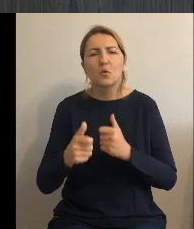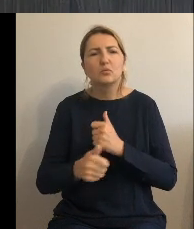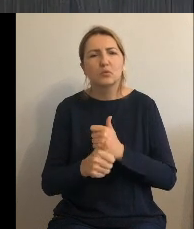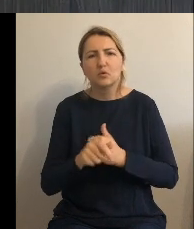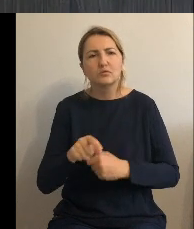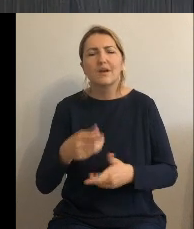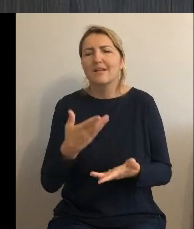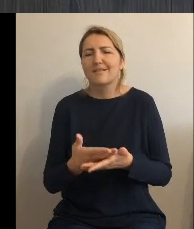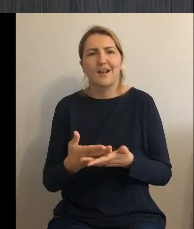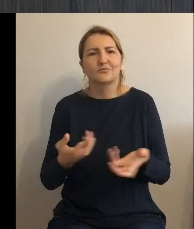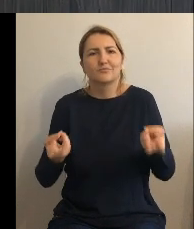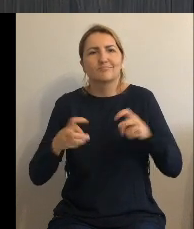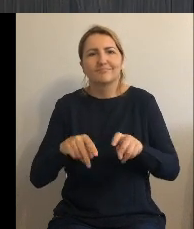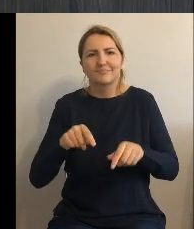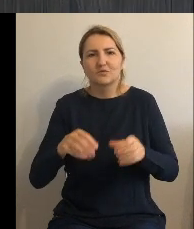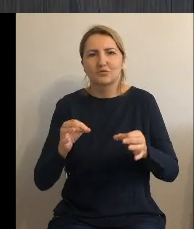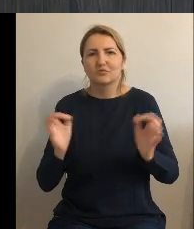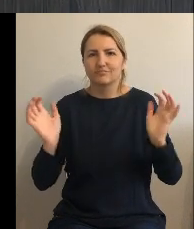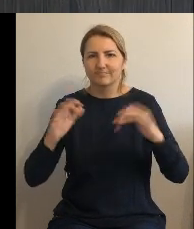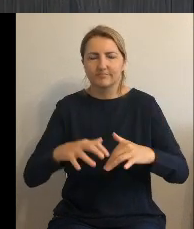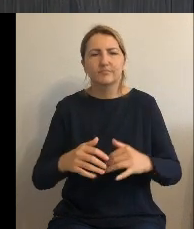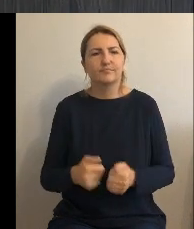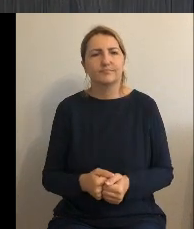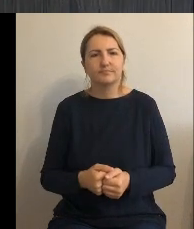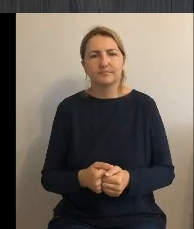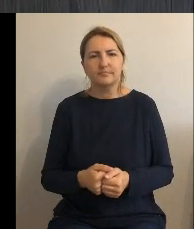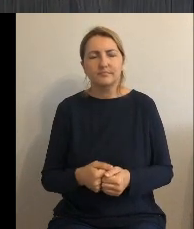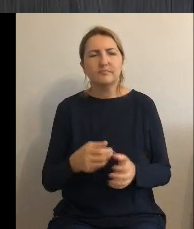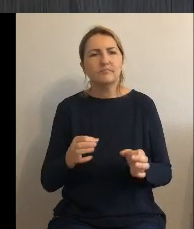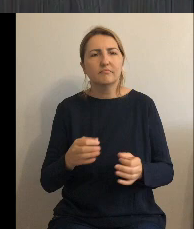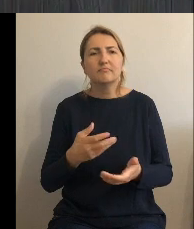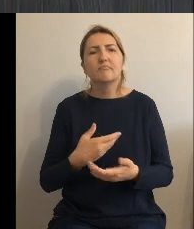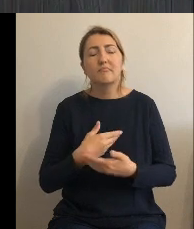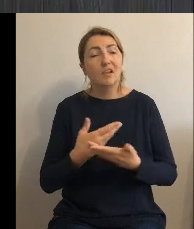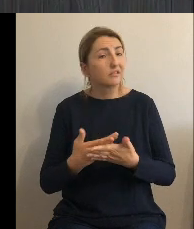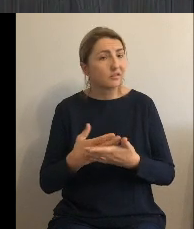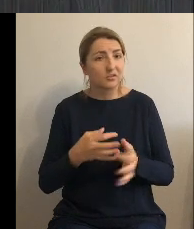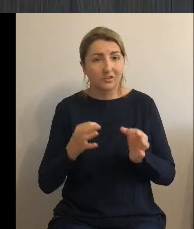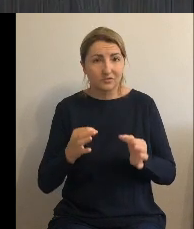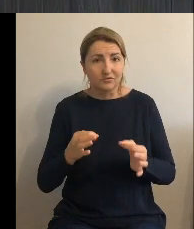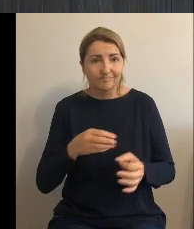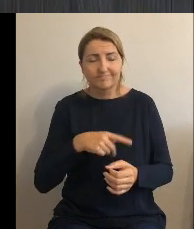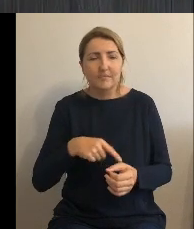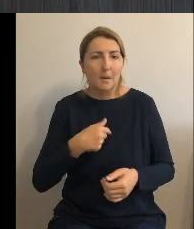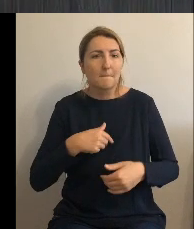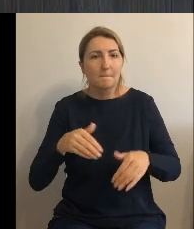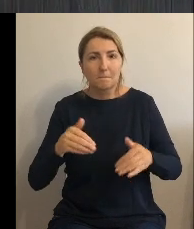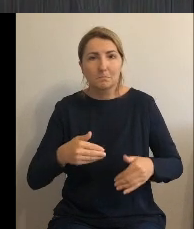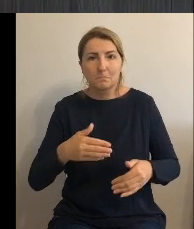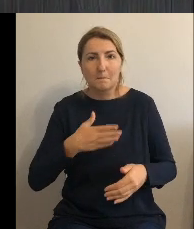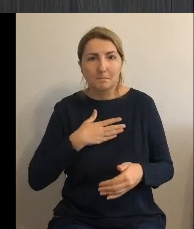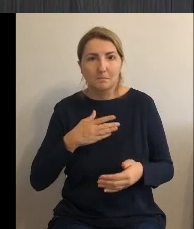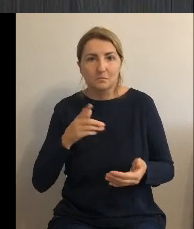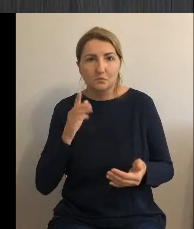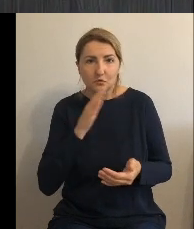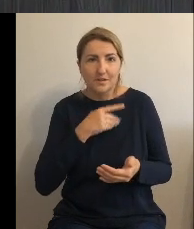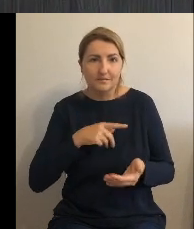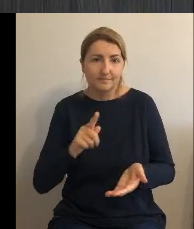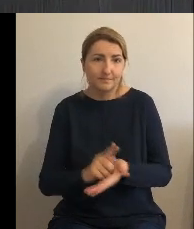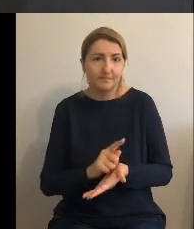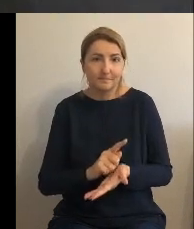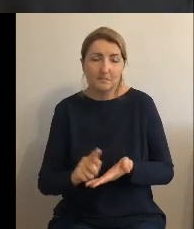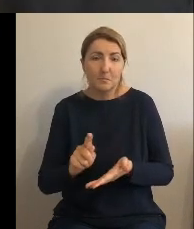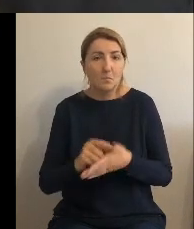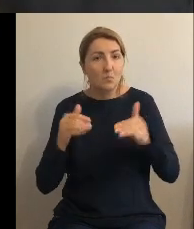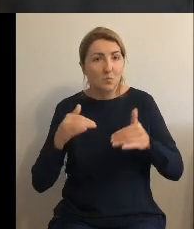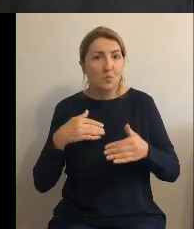Moi kochani, chodzi o to, że mamy szansę pozyskać środki, mam nadzieję, że uda się te środki